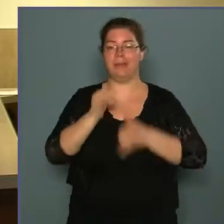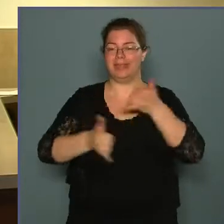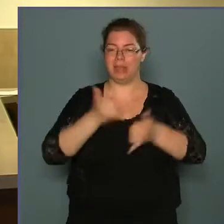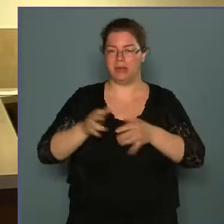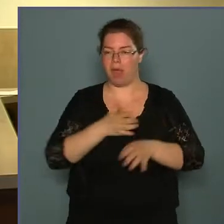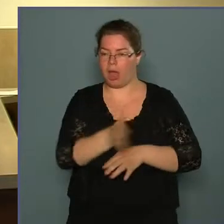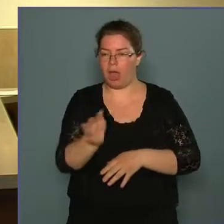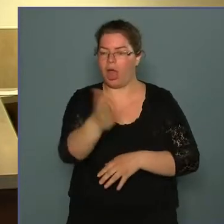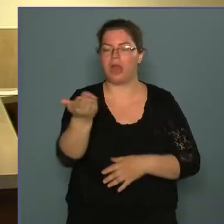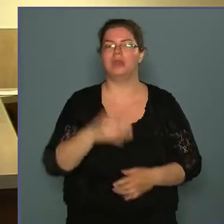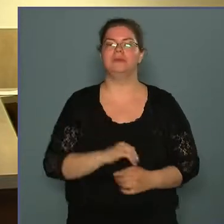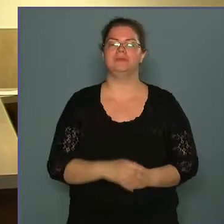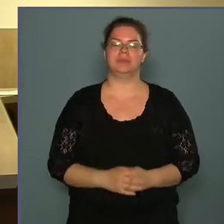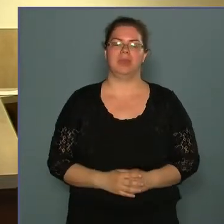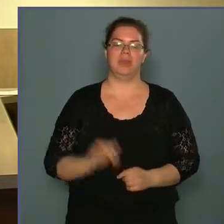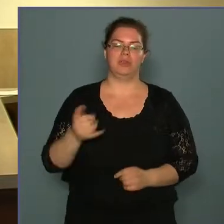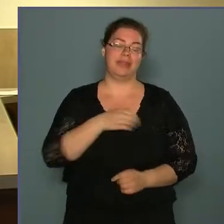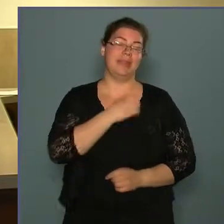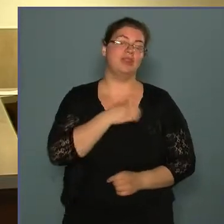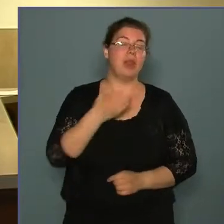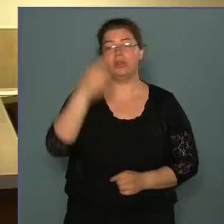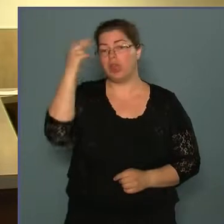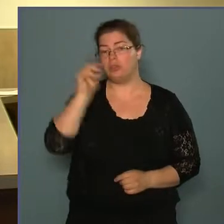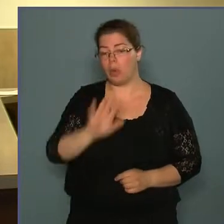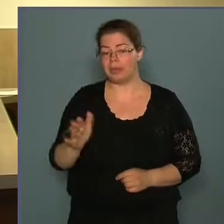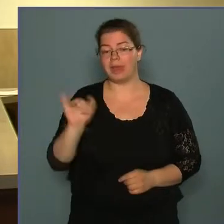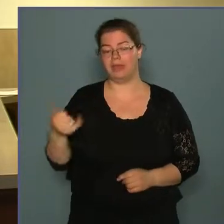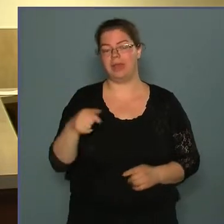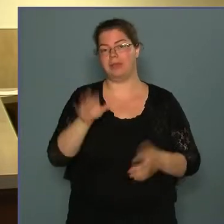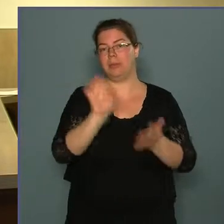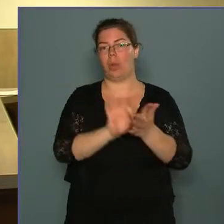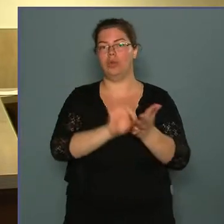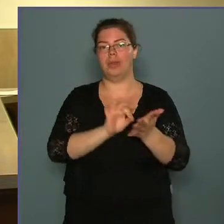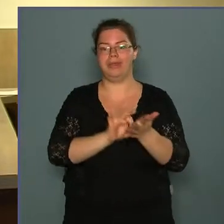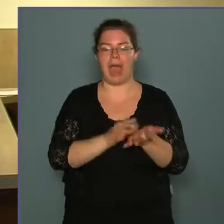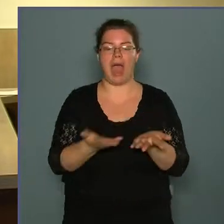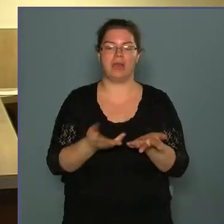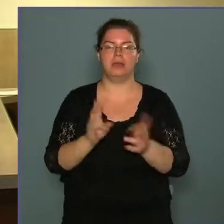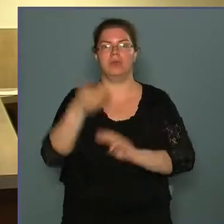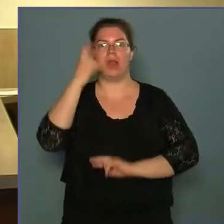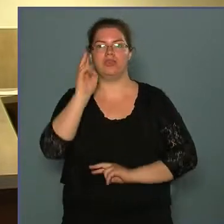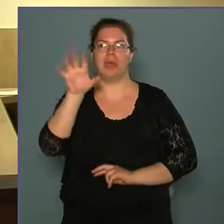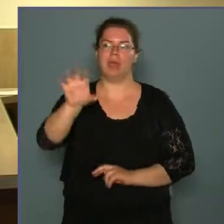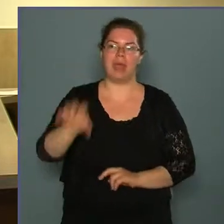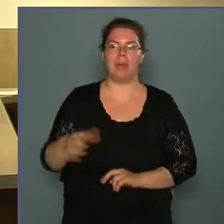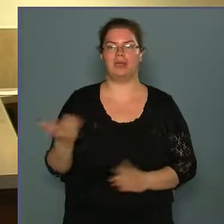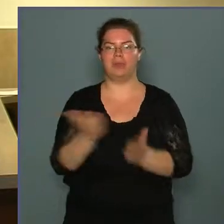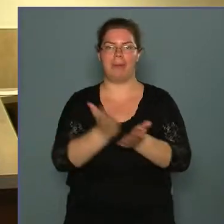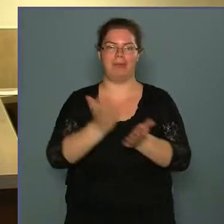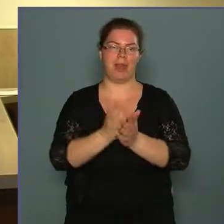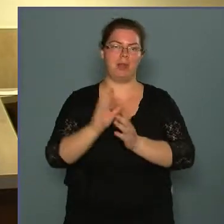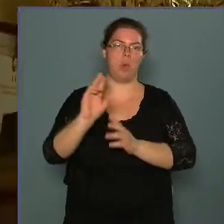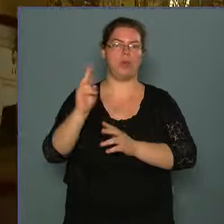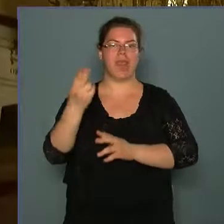menni a vicskolásoknak, vagyis a tanulóknak, és akkor ezt pontozzák, hogy felismerik a táblákat, vagy a megfelelő